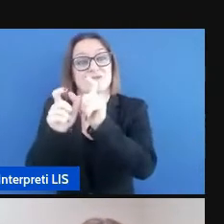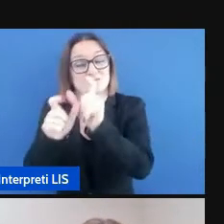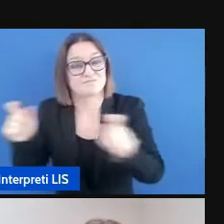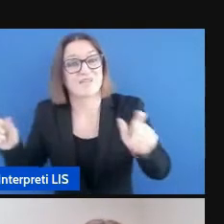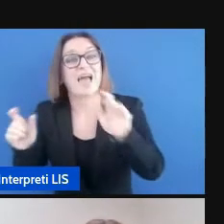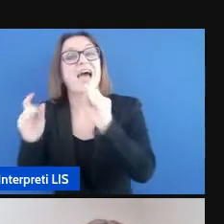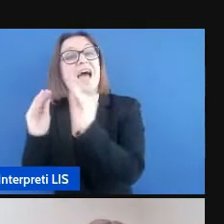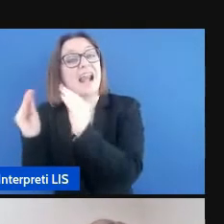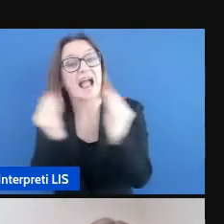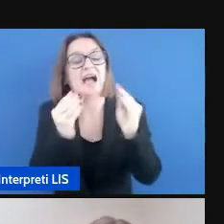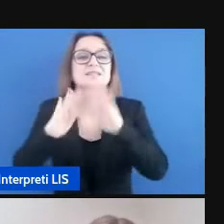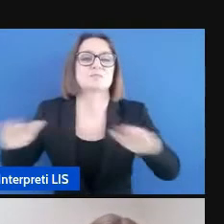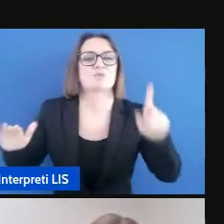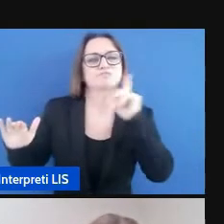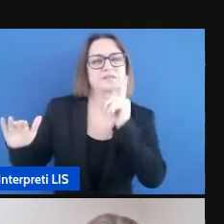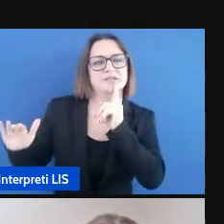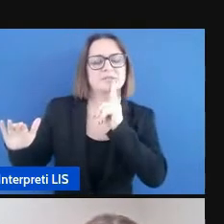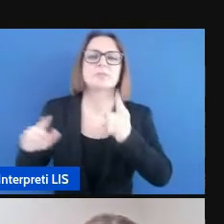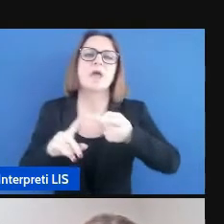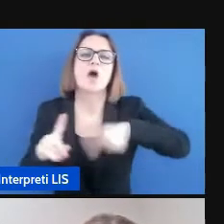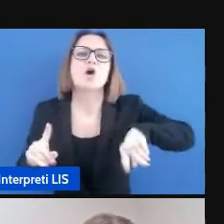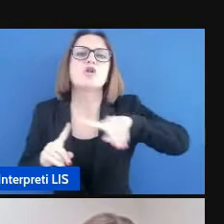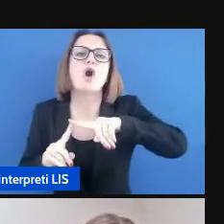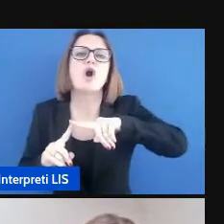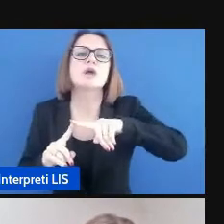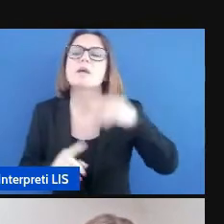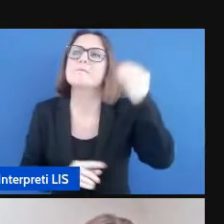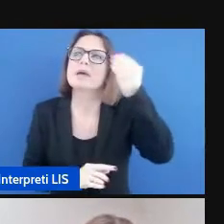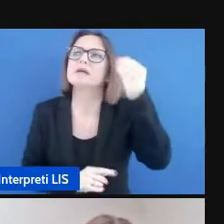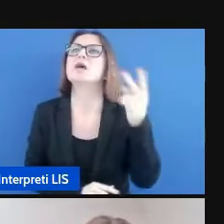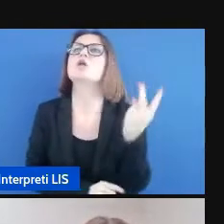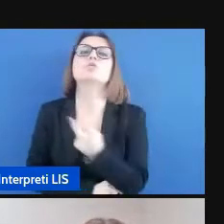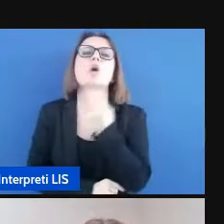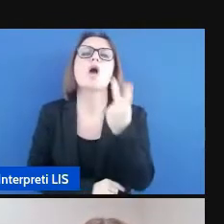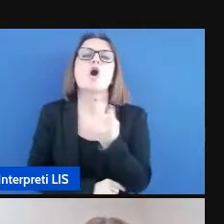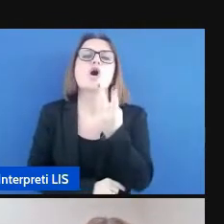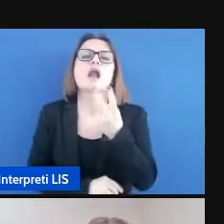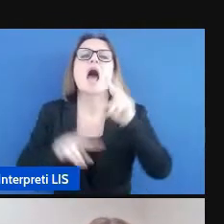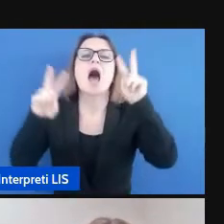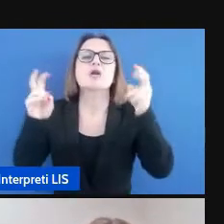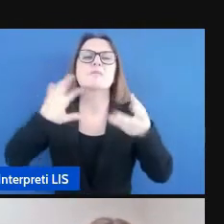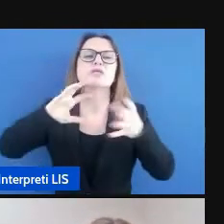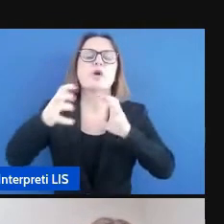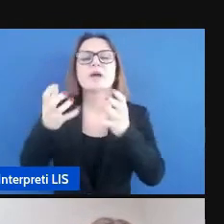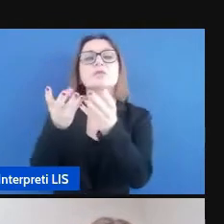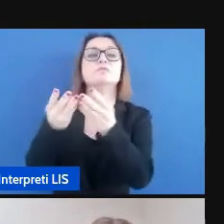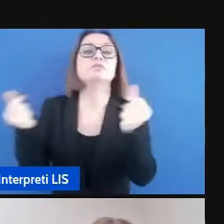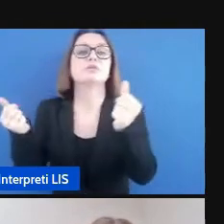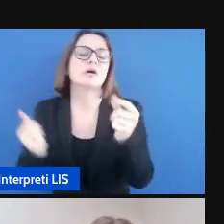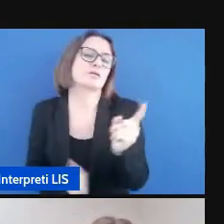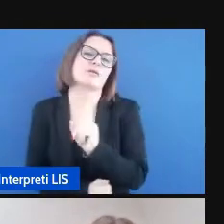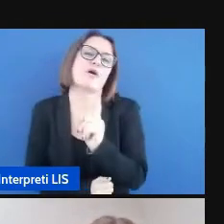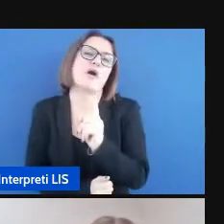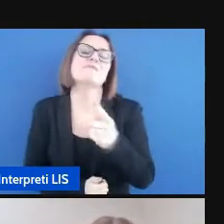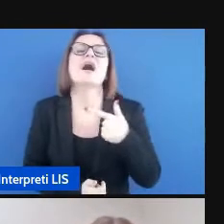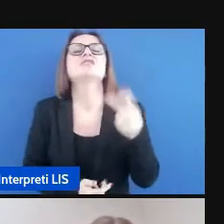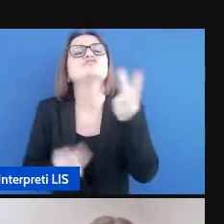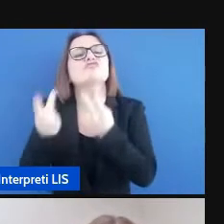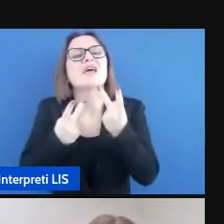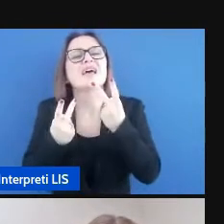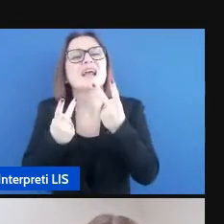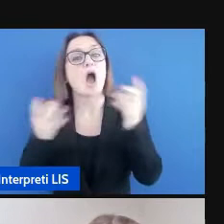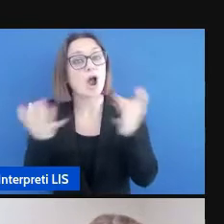abbiamo la pretesa di esaurire in due ore un tema così complesso ma sicuramente ricominciare a gettare un seme di